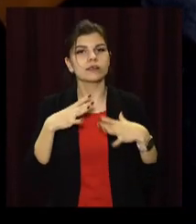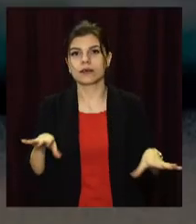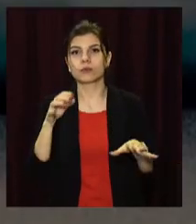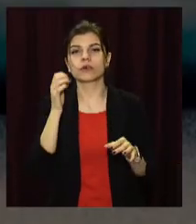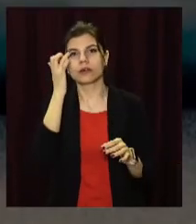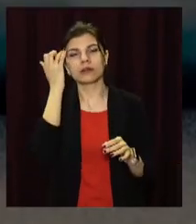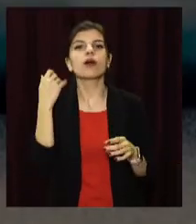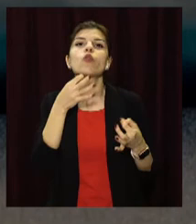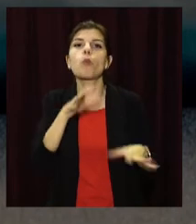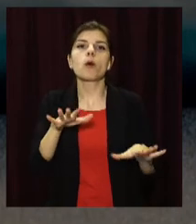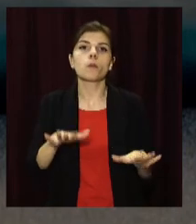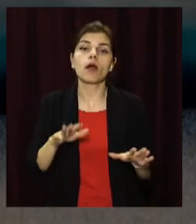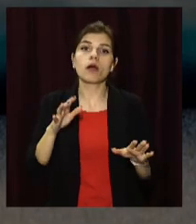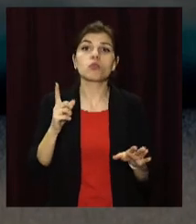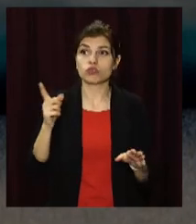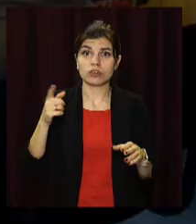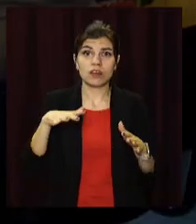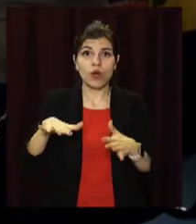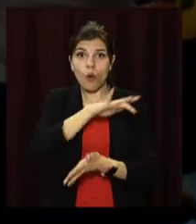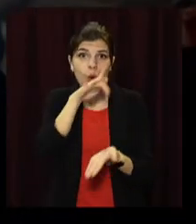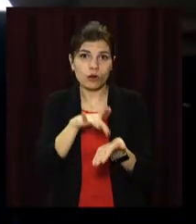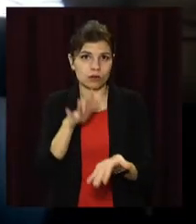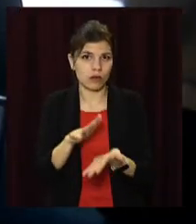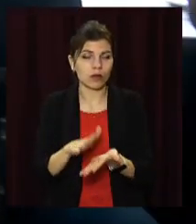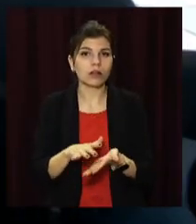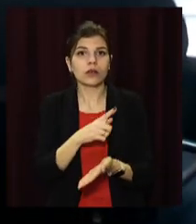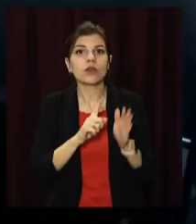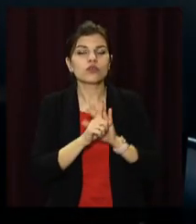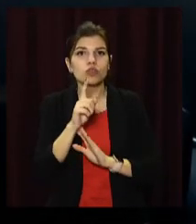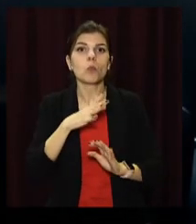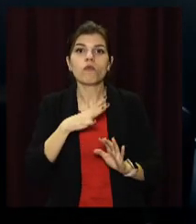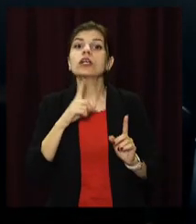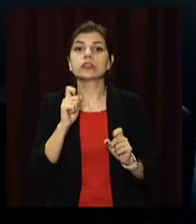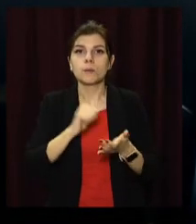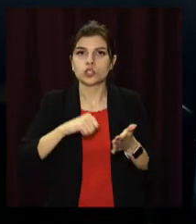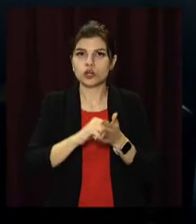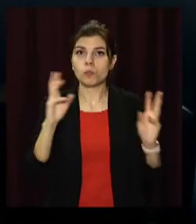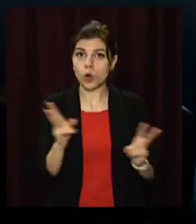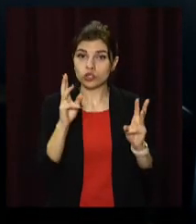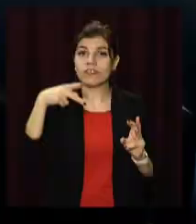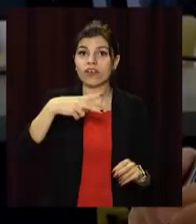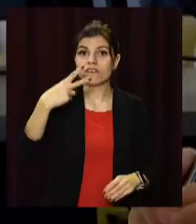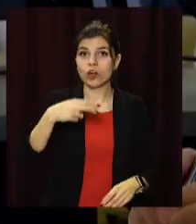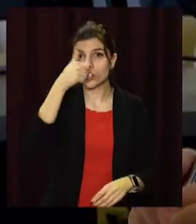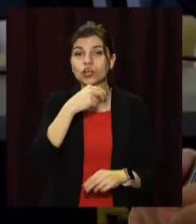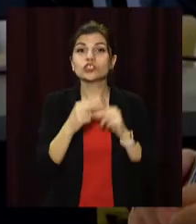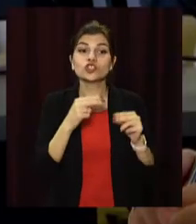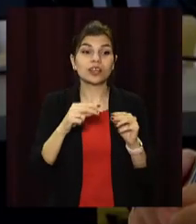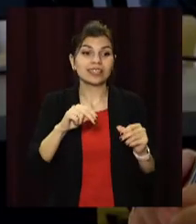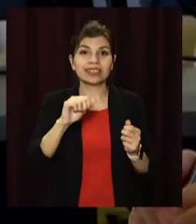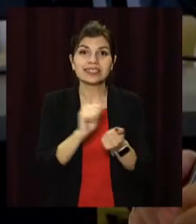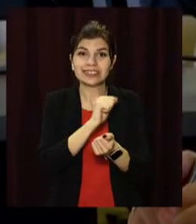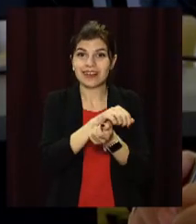відходи де інде. Це не лише засмічує місто, а й там часто виникають пожежі. У 2020-му через підпал сміття та